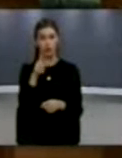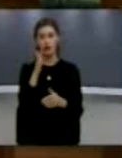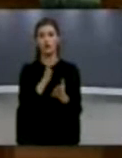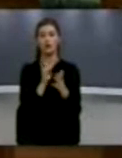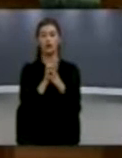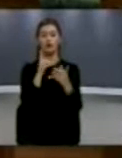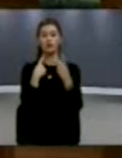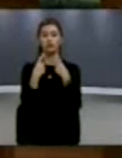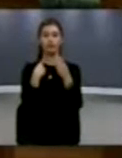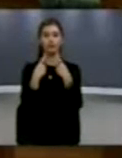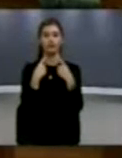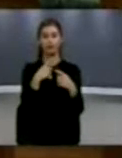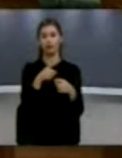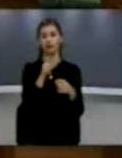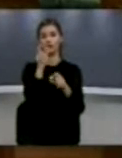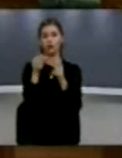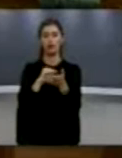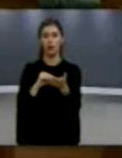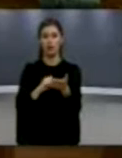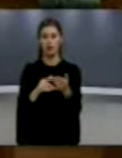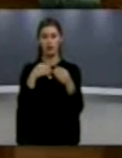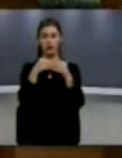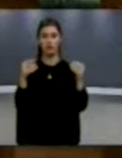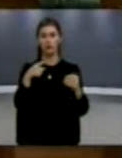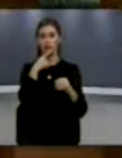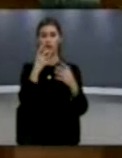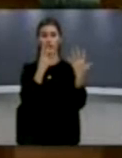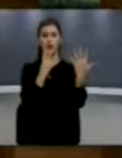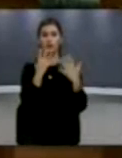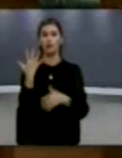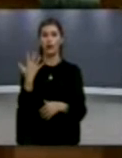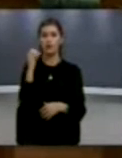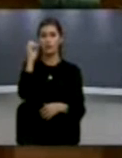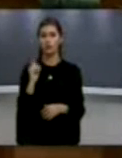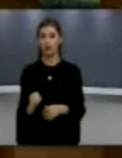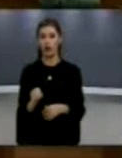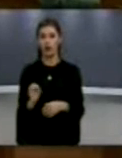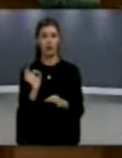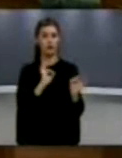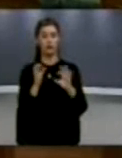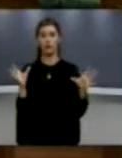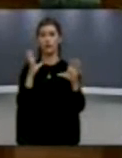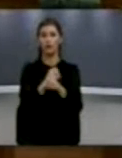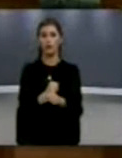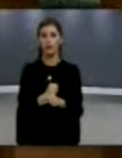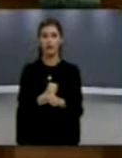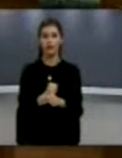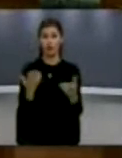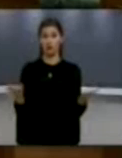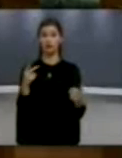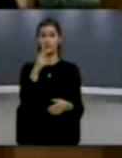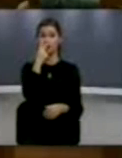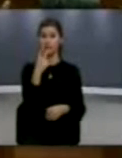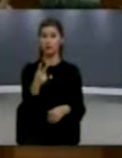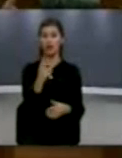konferens të përbashkët me gazetar, pa të mbërë të ditur se 95% të këti procesit tashme ka përfundua. Pra sheni,